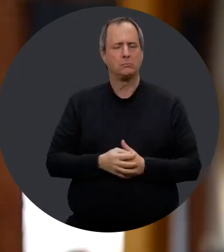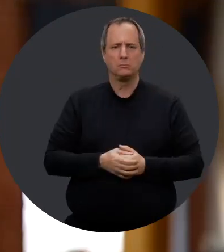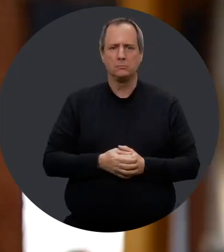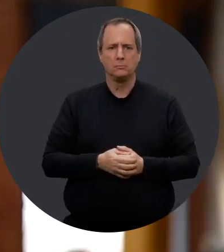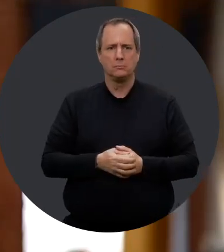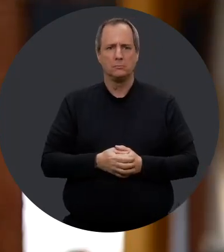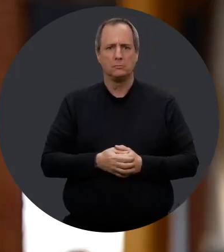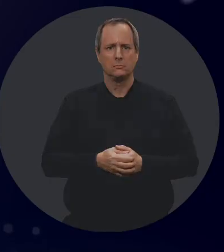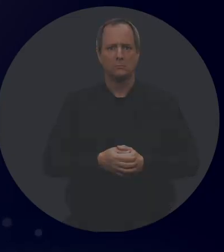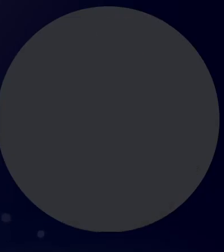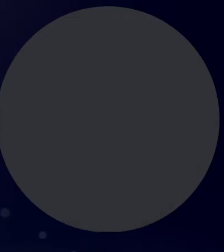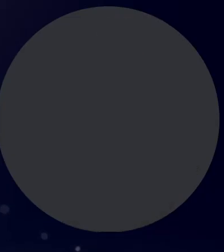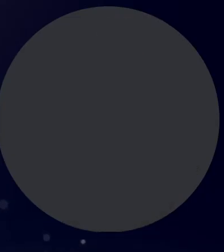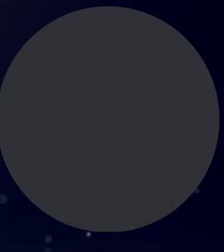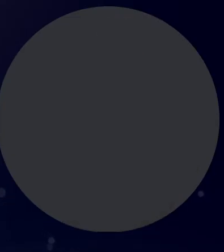qu'ils ont prie.